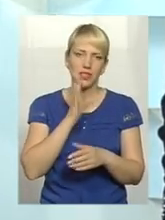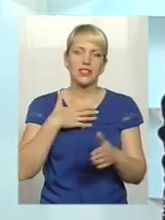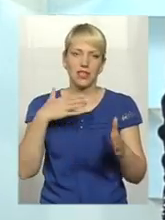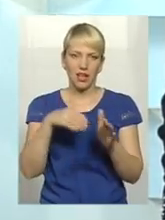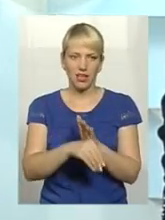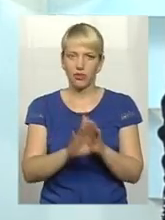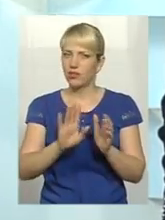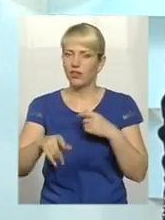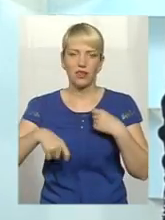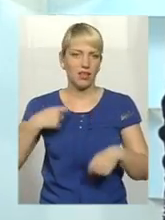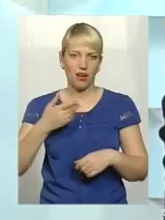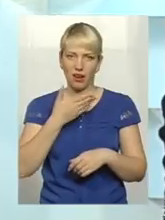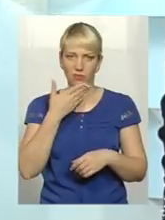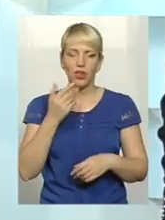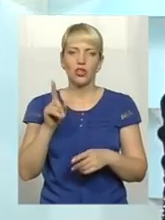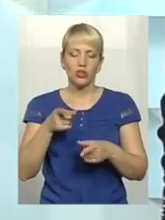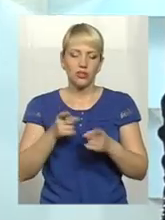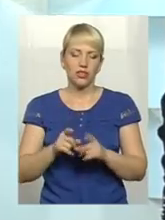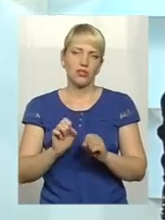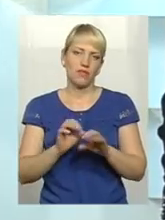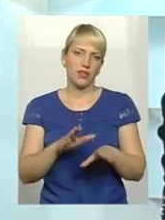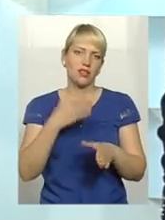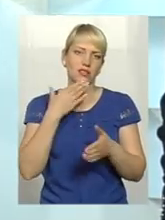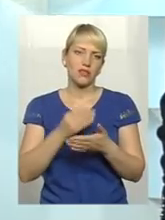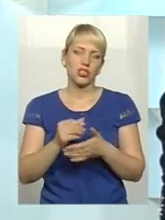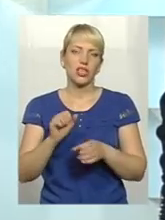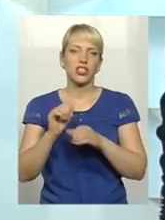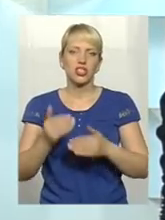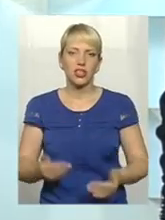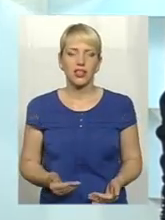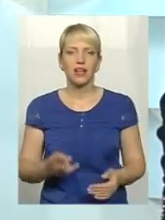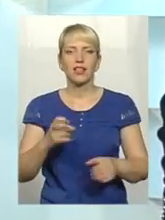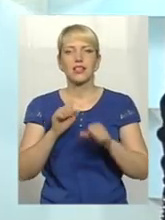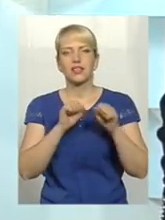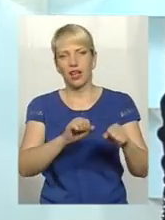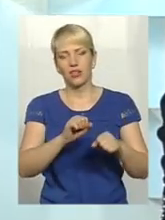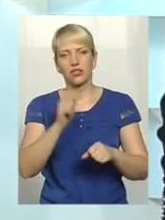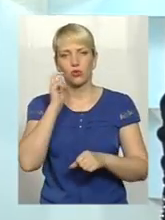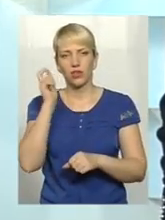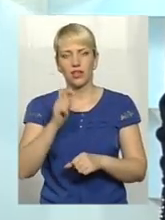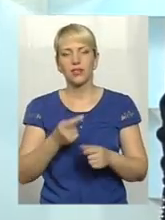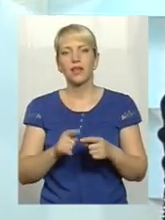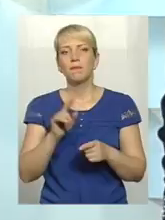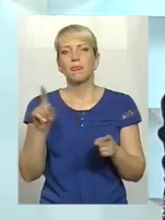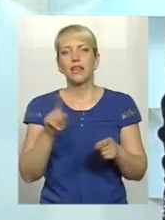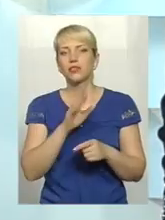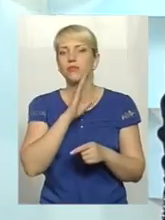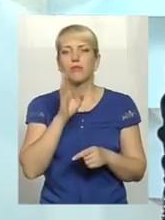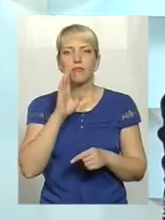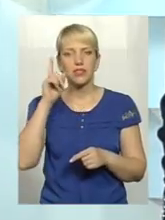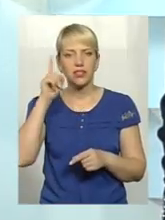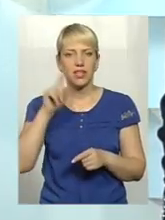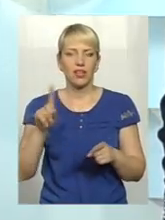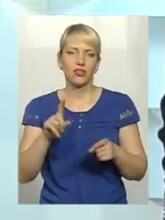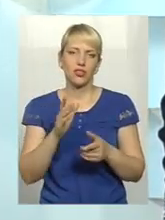недаремно, що вона дійсно віддала своє життя за захист України, що вона сьогодні, та мама знає, що є